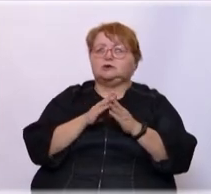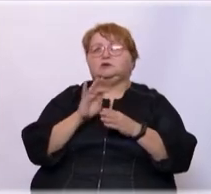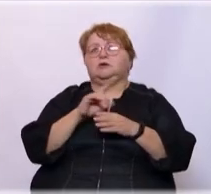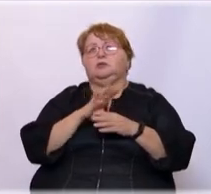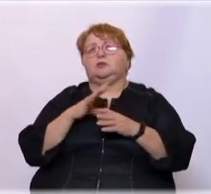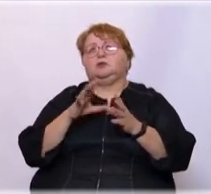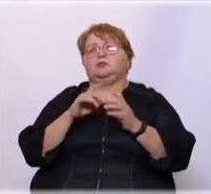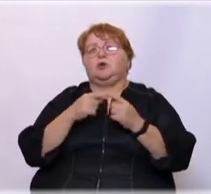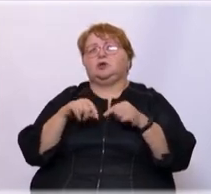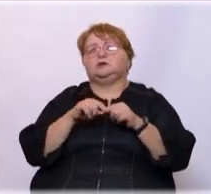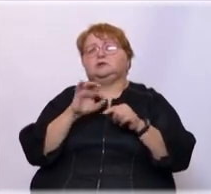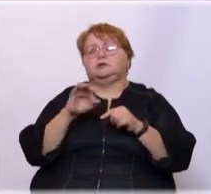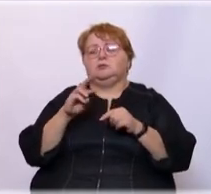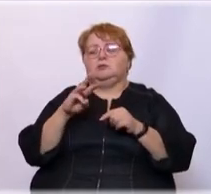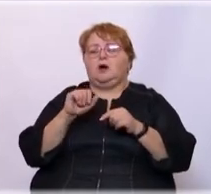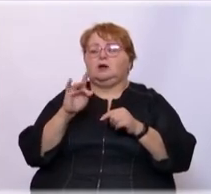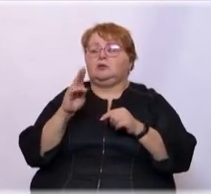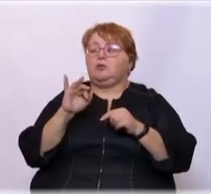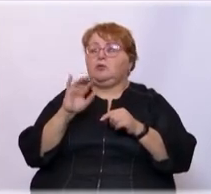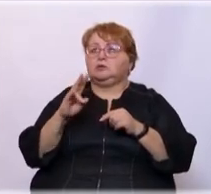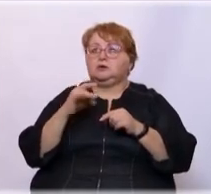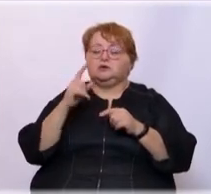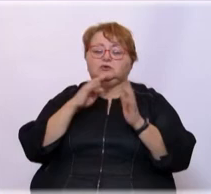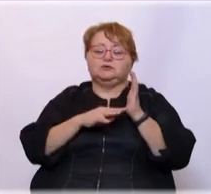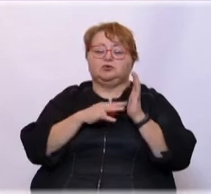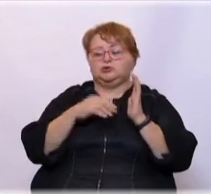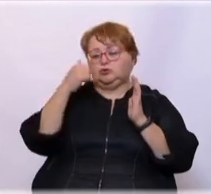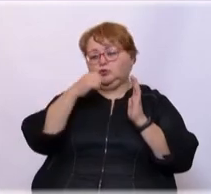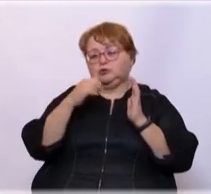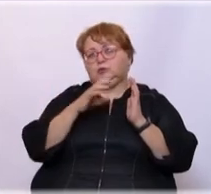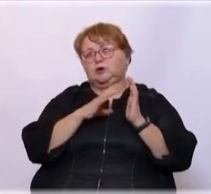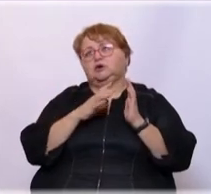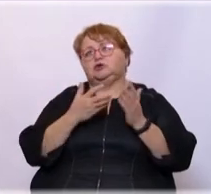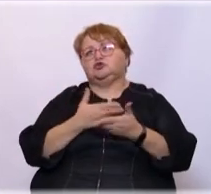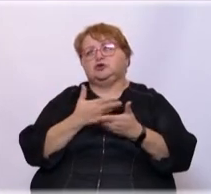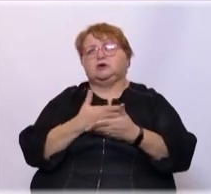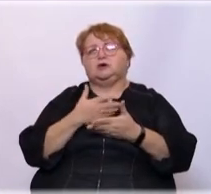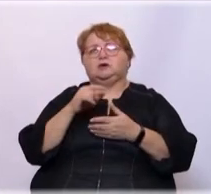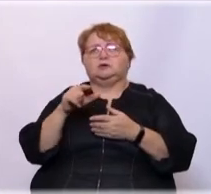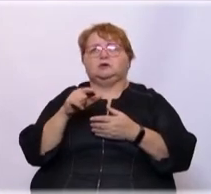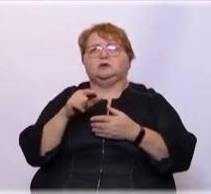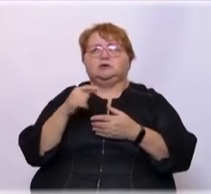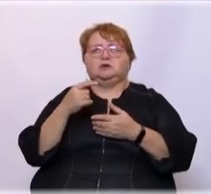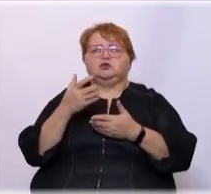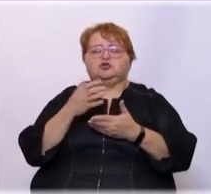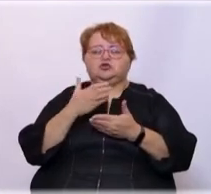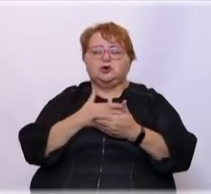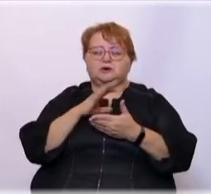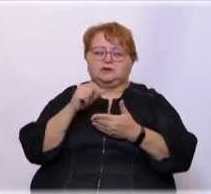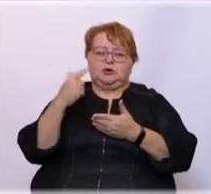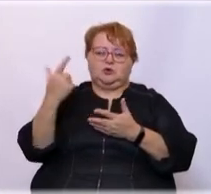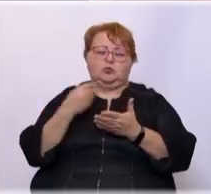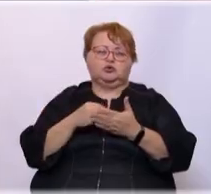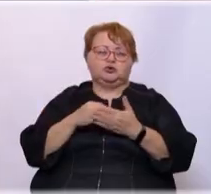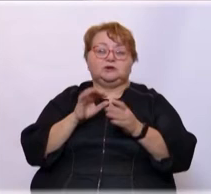организация «Маркон», в которой мы в 90-е годы практически жили с ее бюджетом. проводили